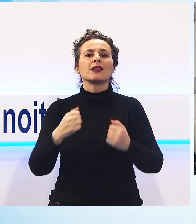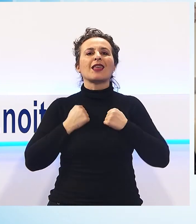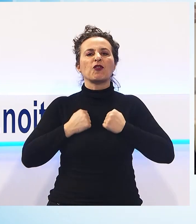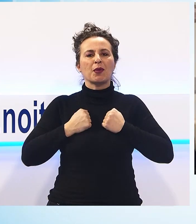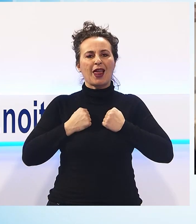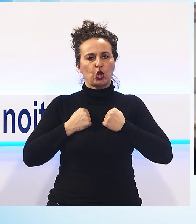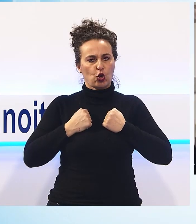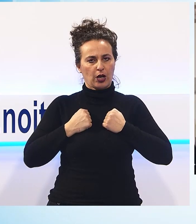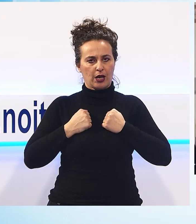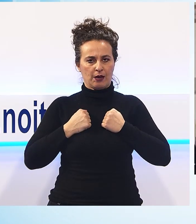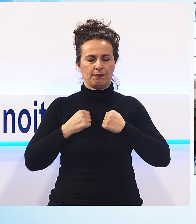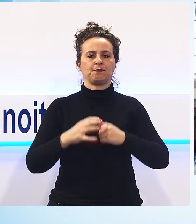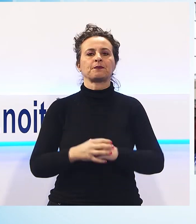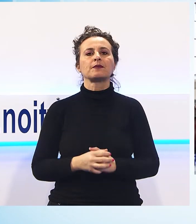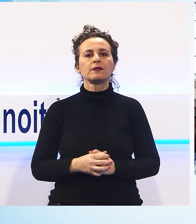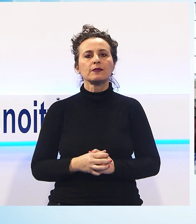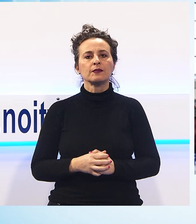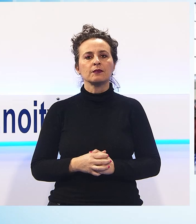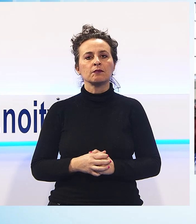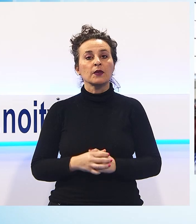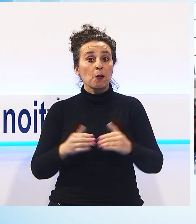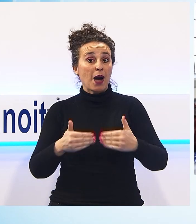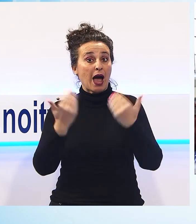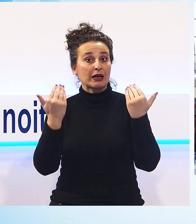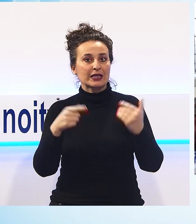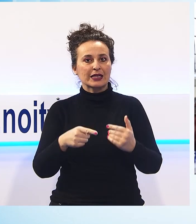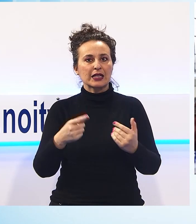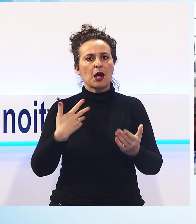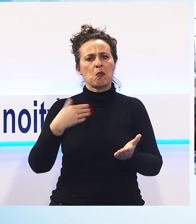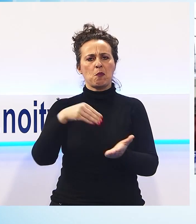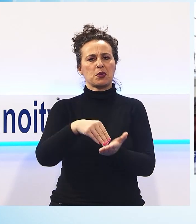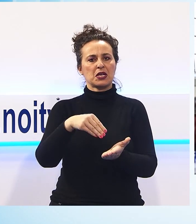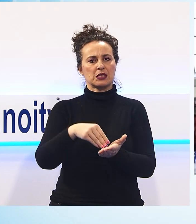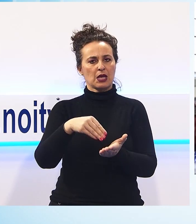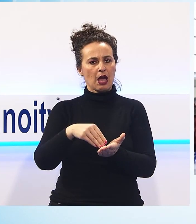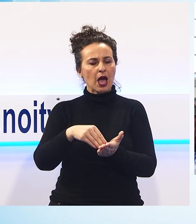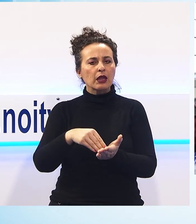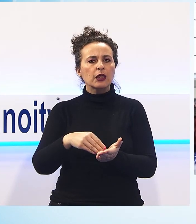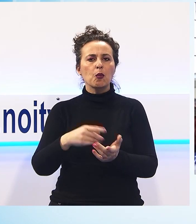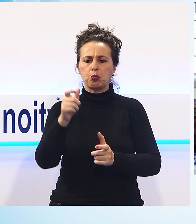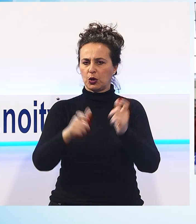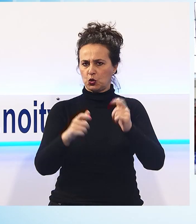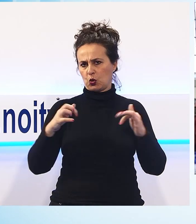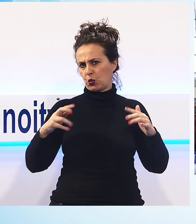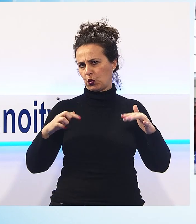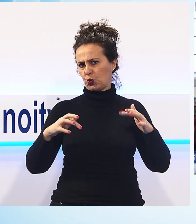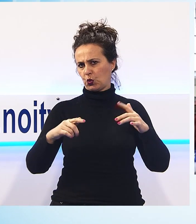centro anziani di Monte San Quirico. Una mattinata che ha visto la partecipazione molto sentita alla cerimonia di consegna del nuovo